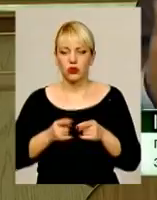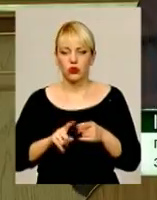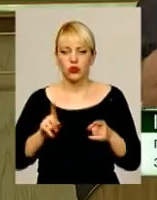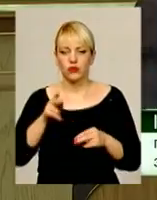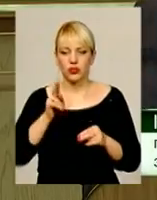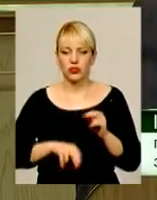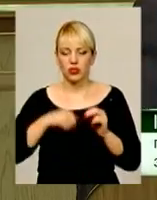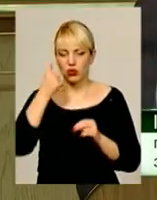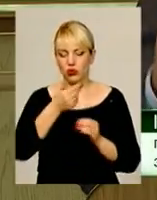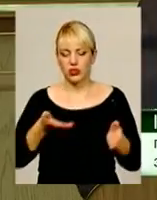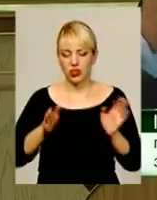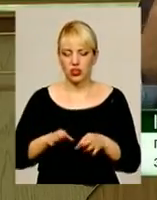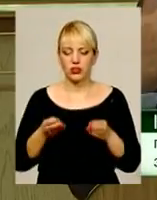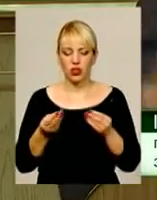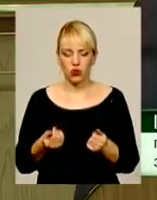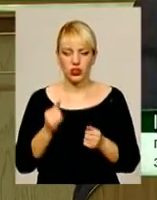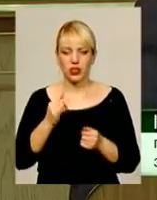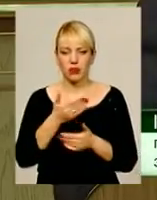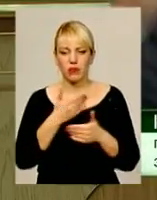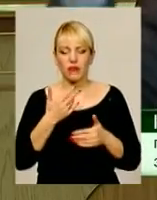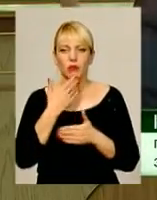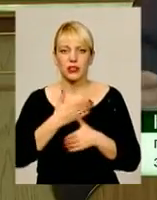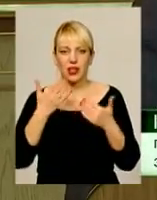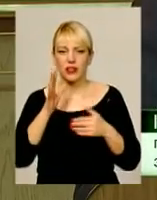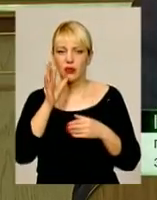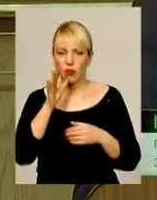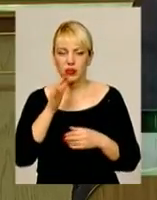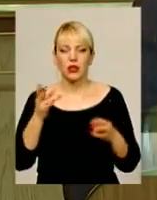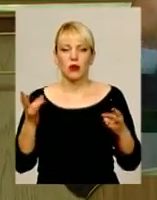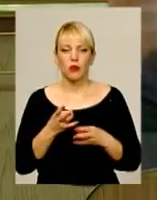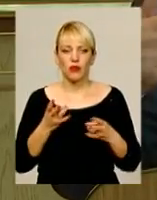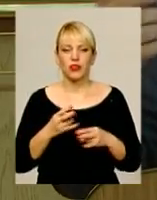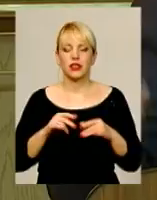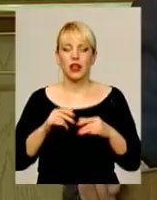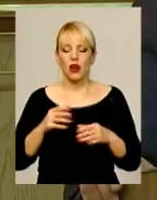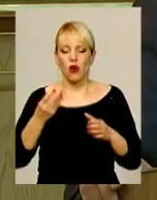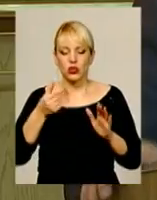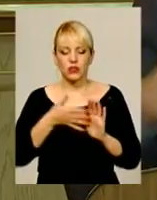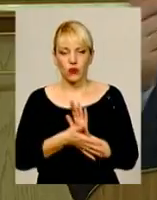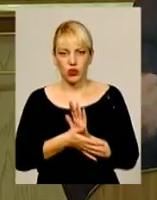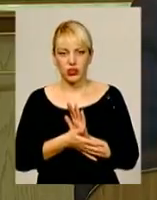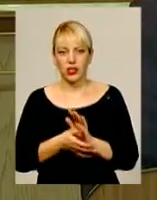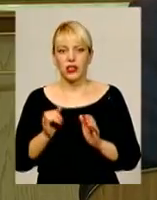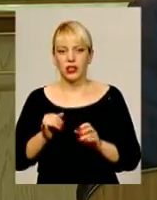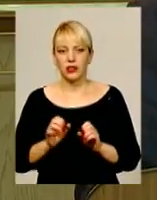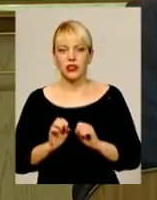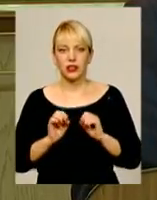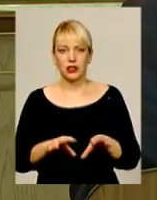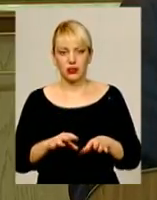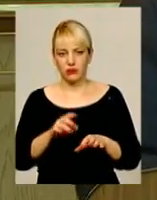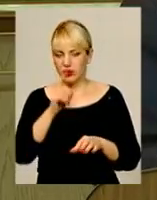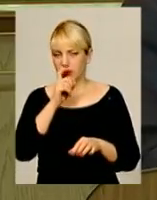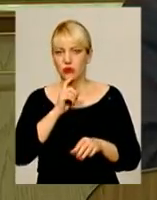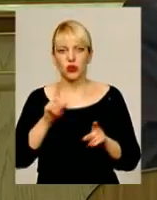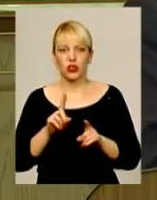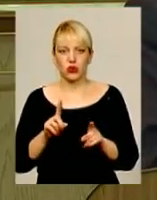залишаються кошти, і ми повинні в послідній момент, а потім ще пройти процедури спеціальні, освоїти і так далі, і кидаємо незрозумілі речі.